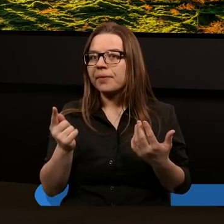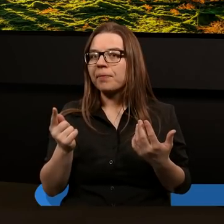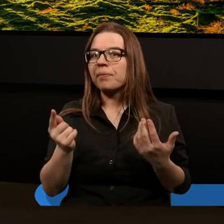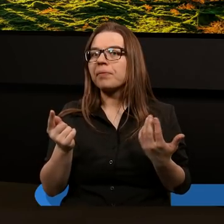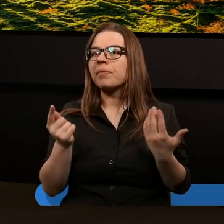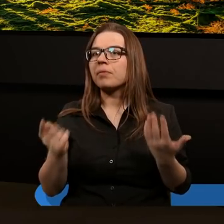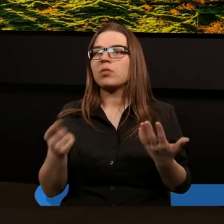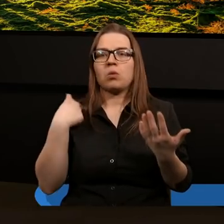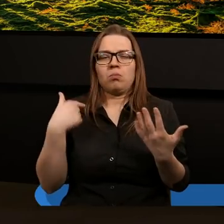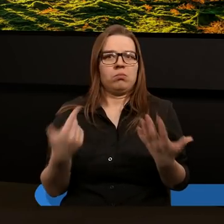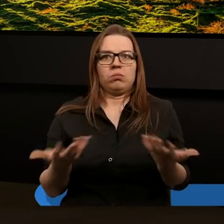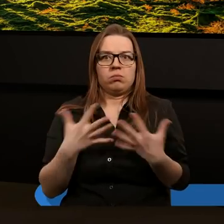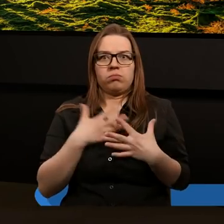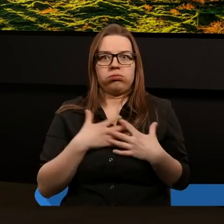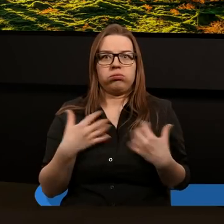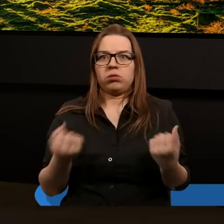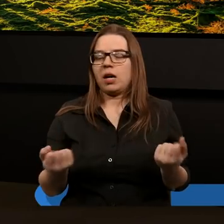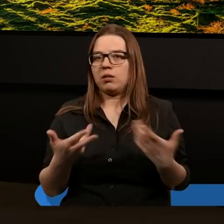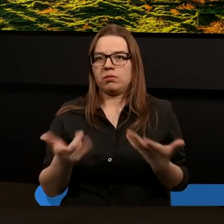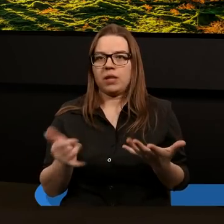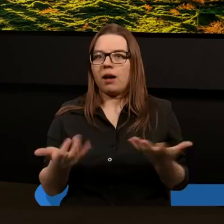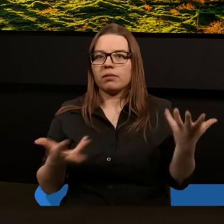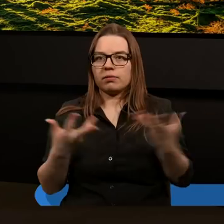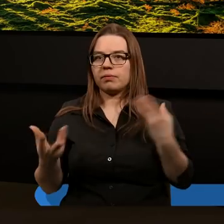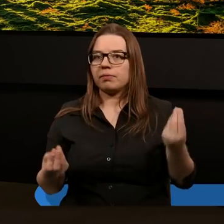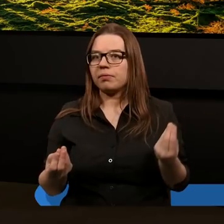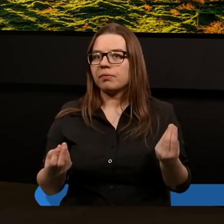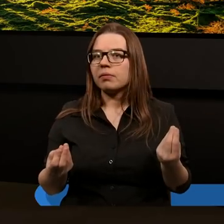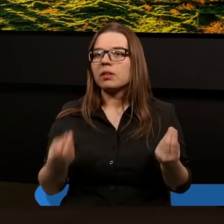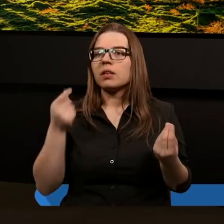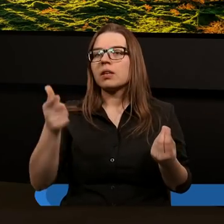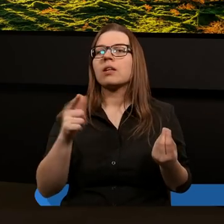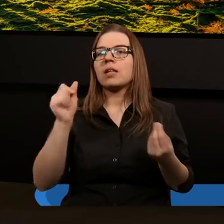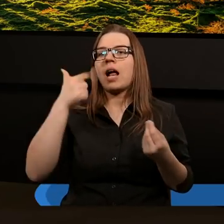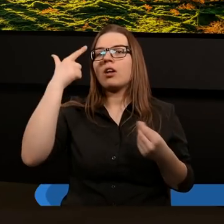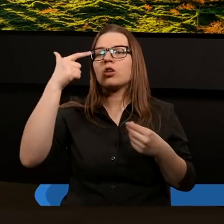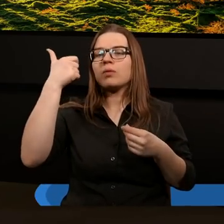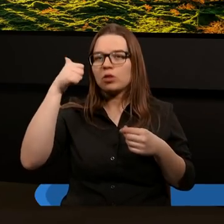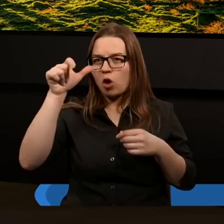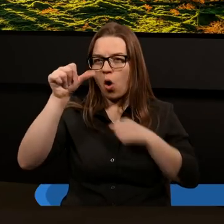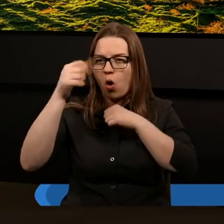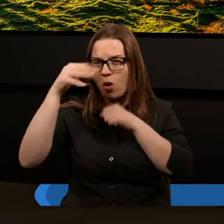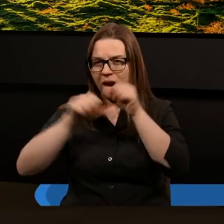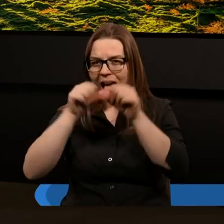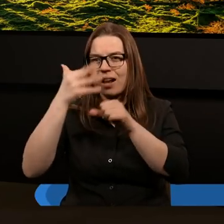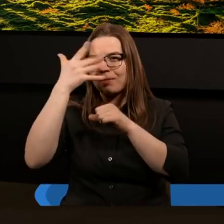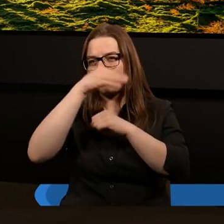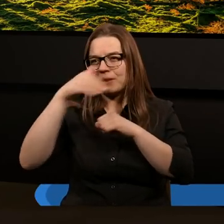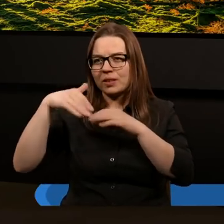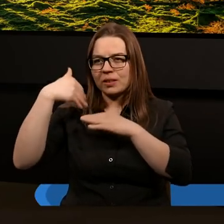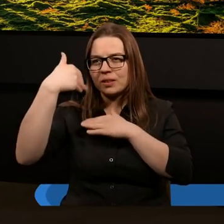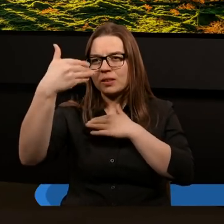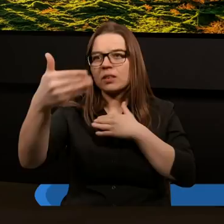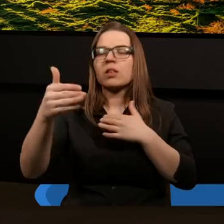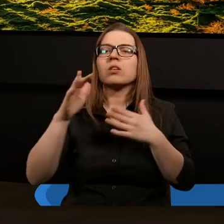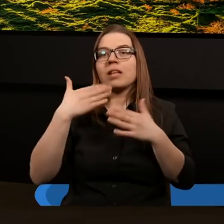Coś to było porażające. Idźcie i głoście. A za 100 lat 5 milionów ludzi. I